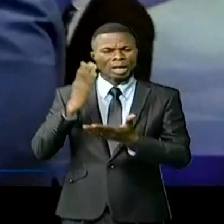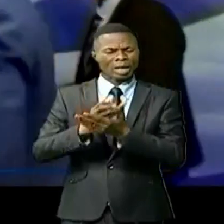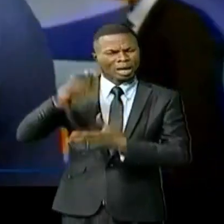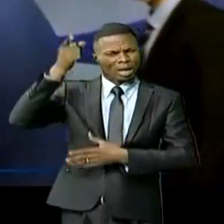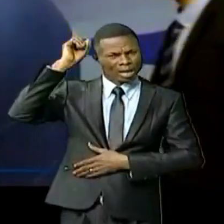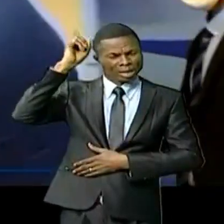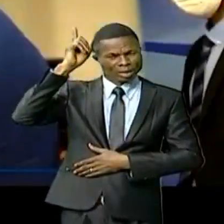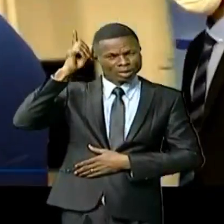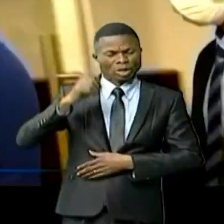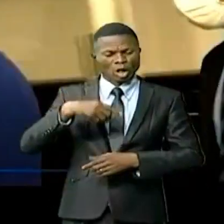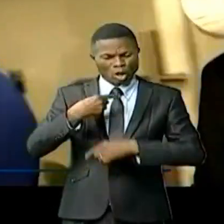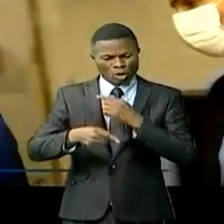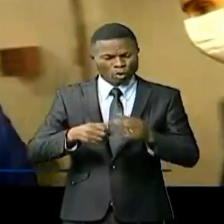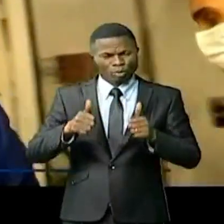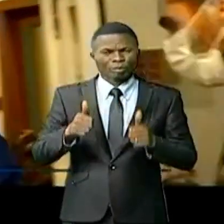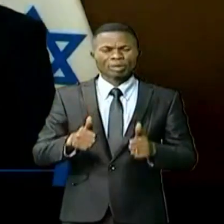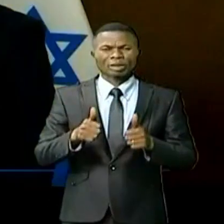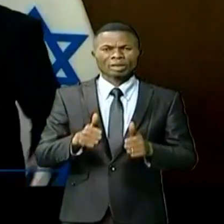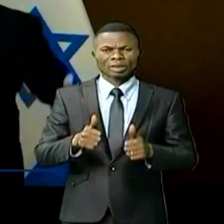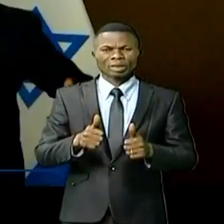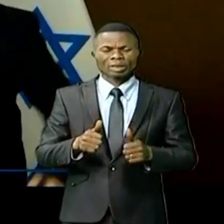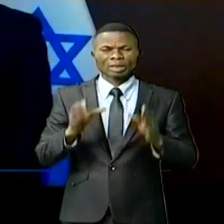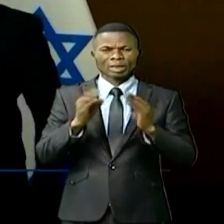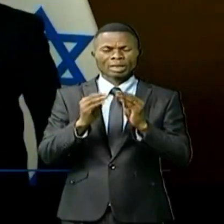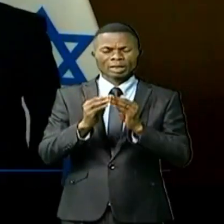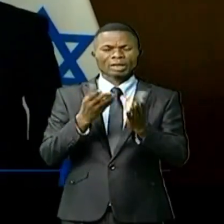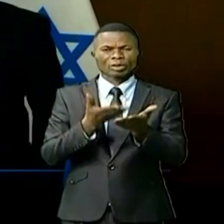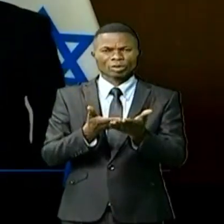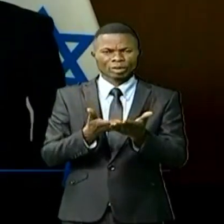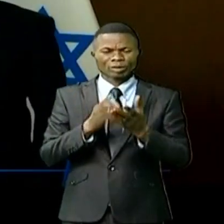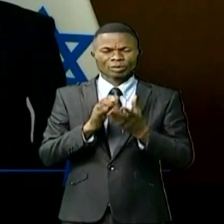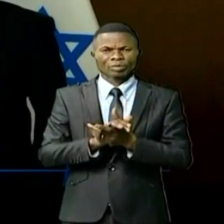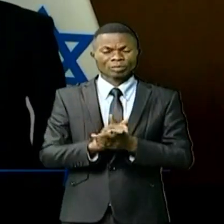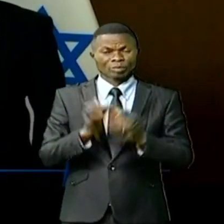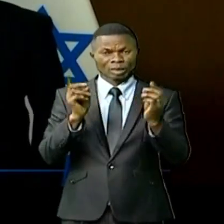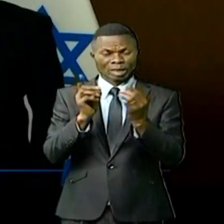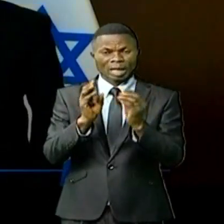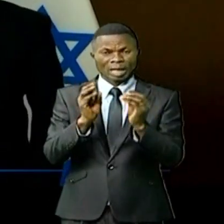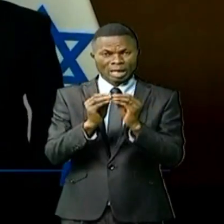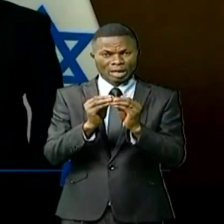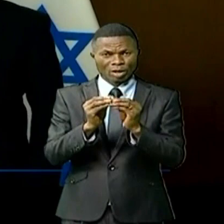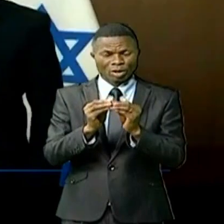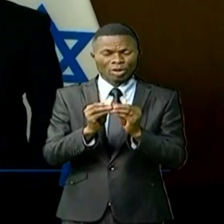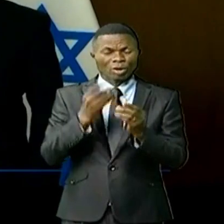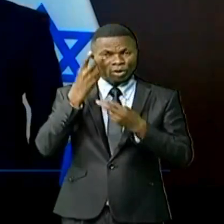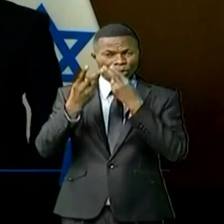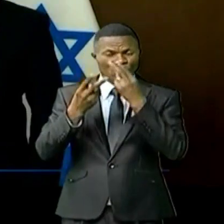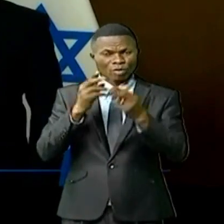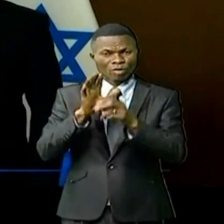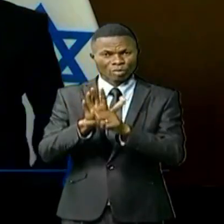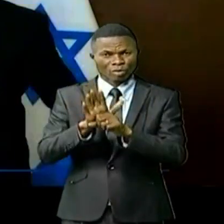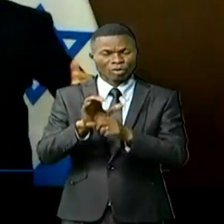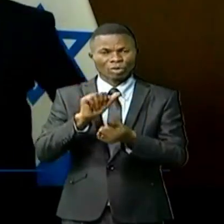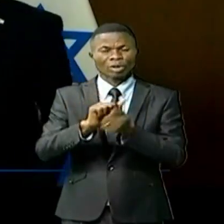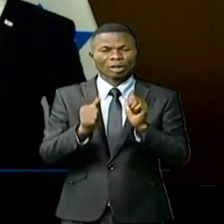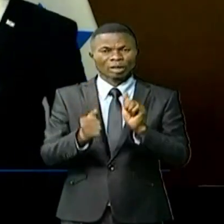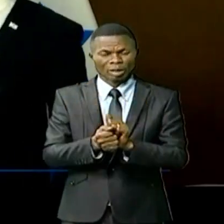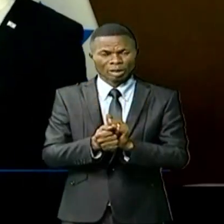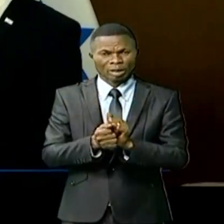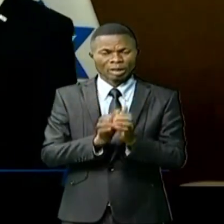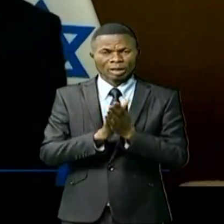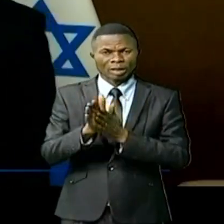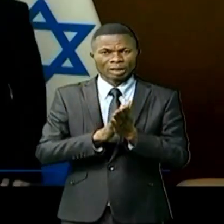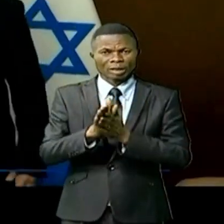décennies, a été vivement saluée au cours de cette entrevue. La rencontre a permis de faire un tour d'horizon des questions liées